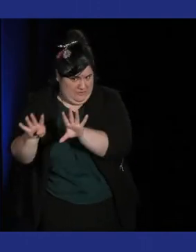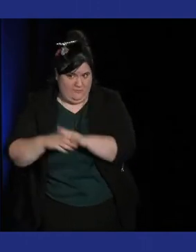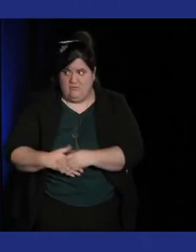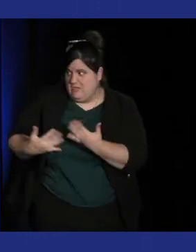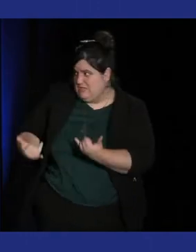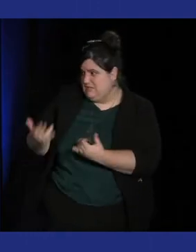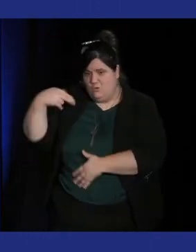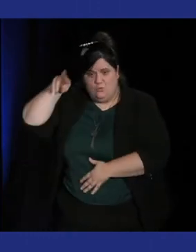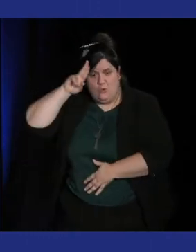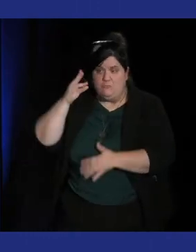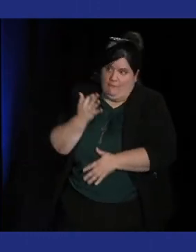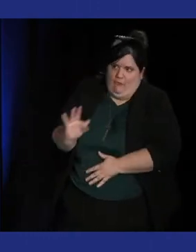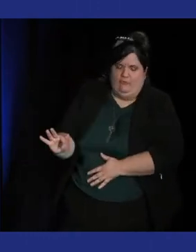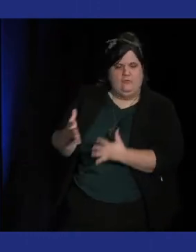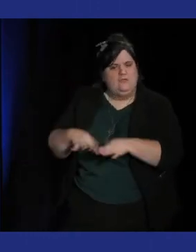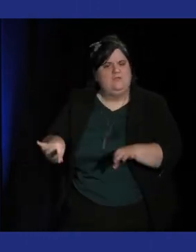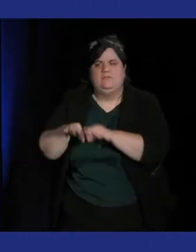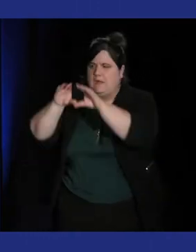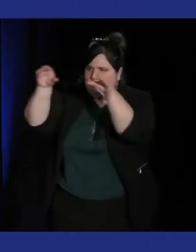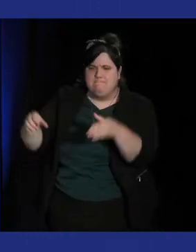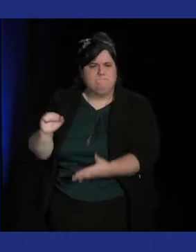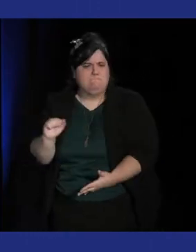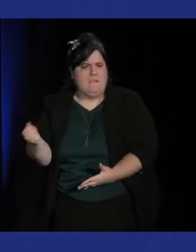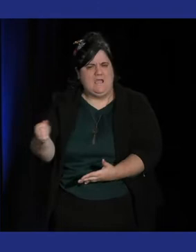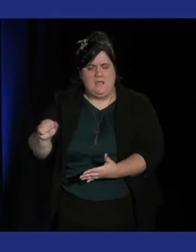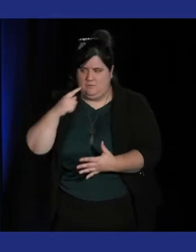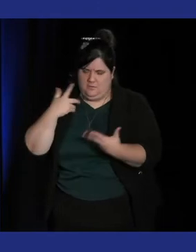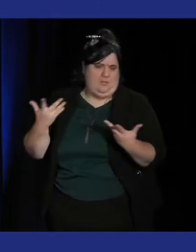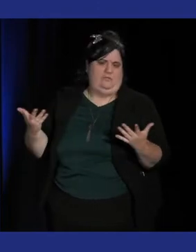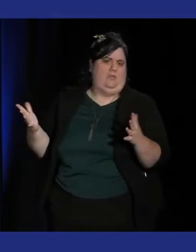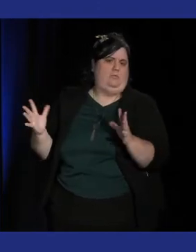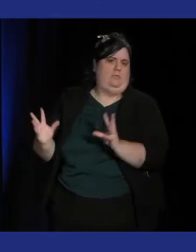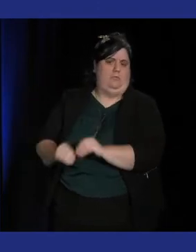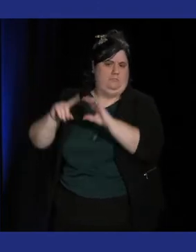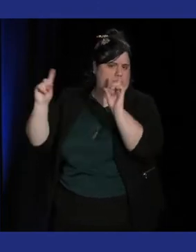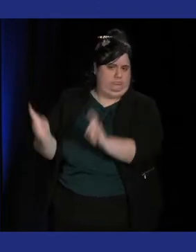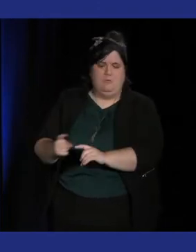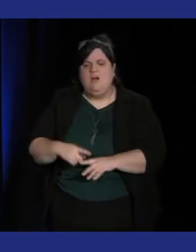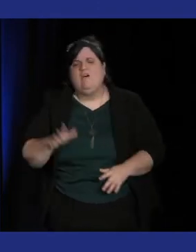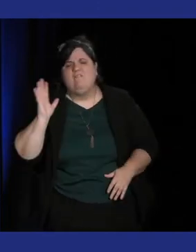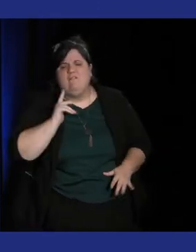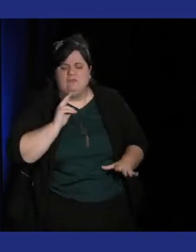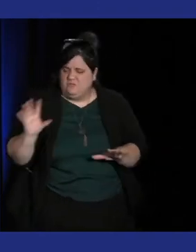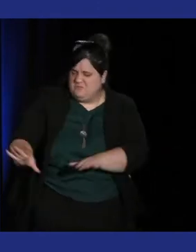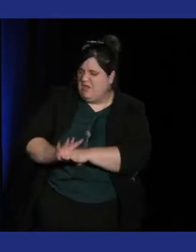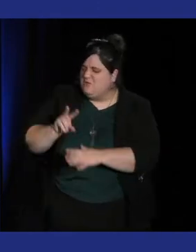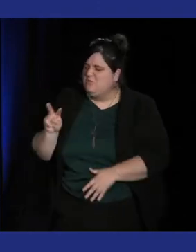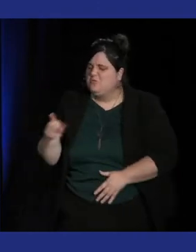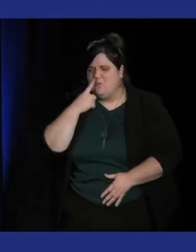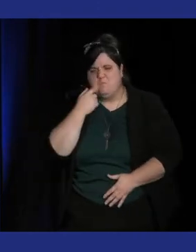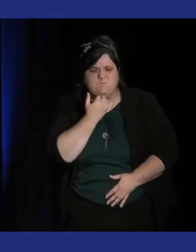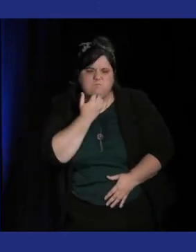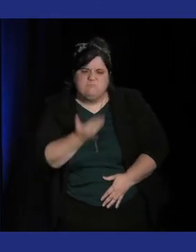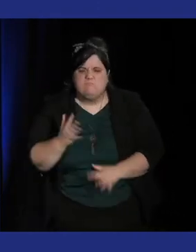qui d'autant plus avaient assez mauvaise réputation. On disait souvent que c'était des lieux un peu malfamés et on consommait l'arcade